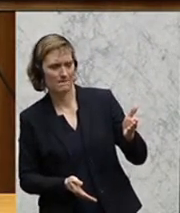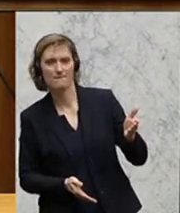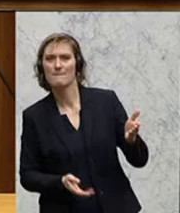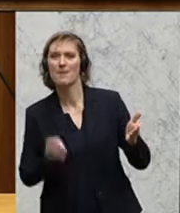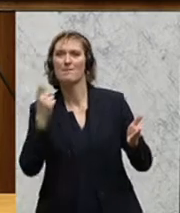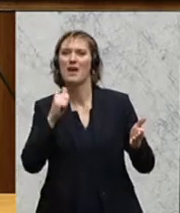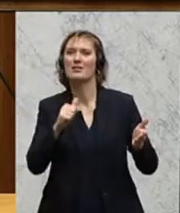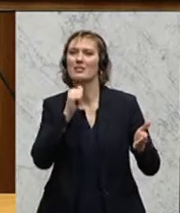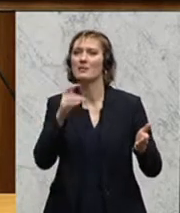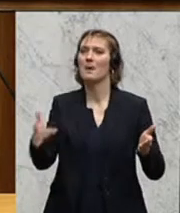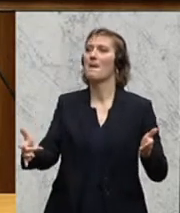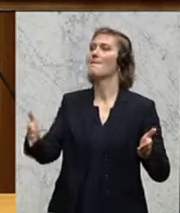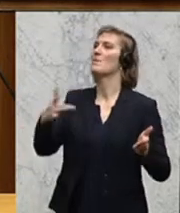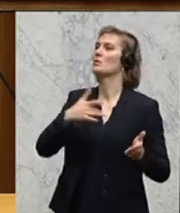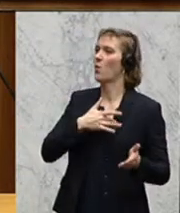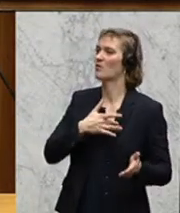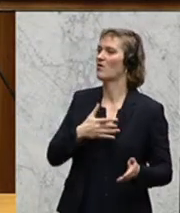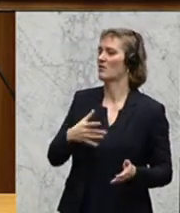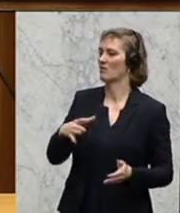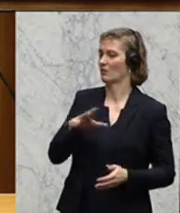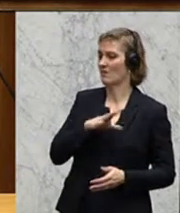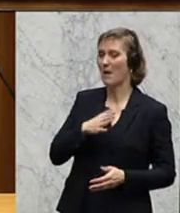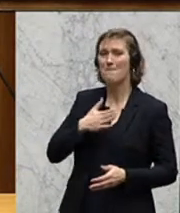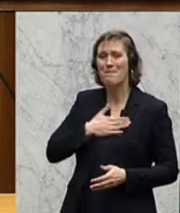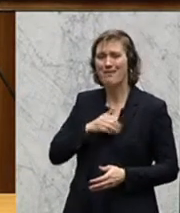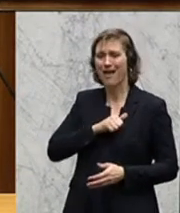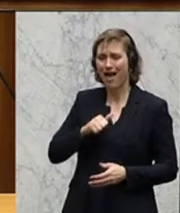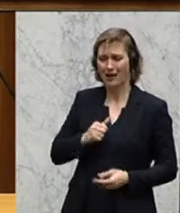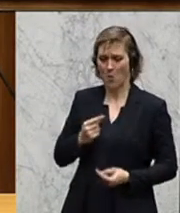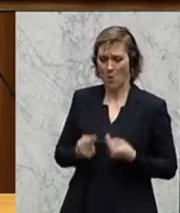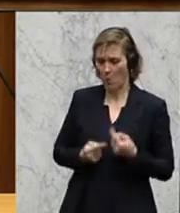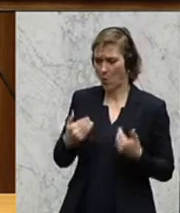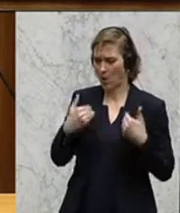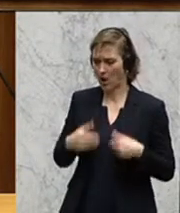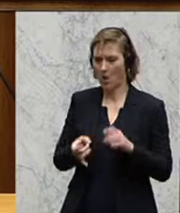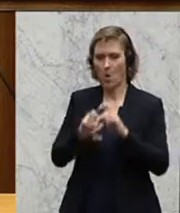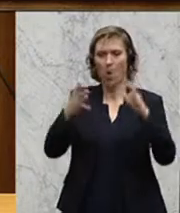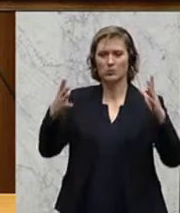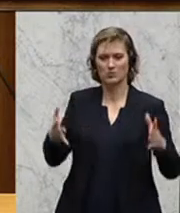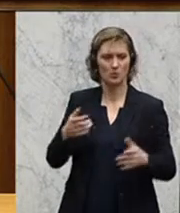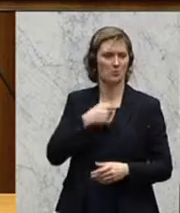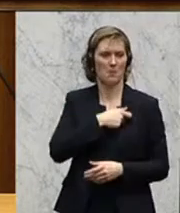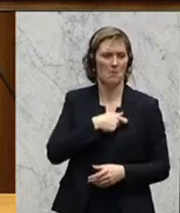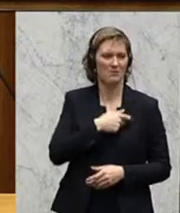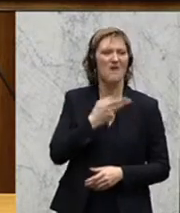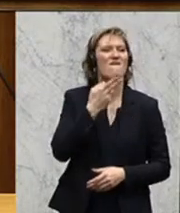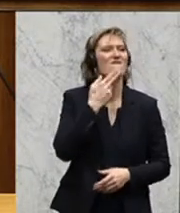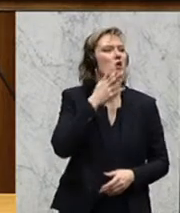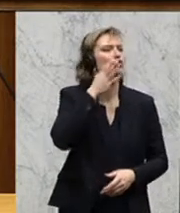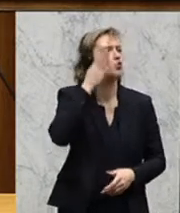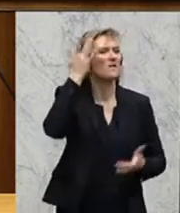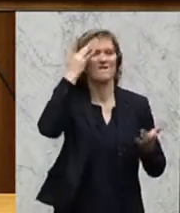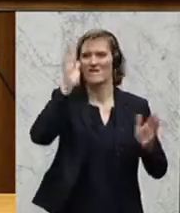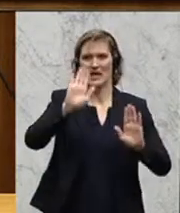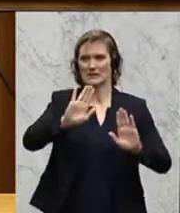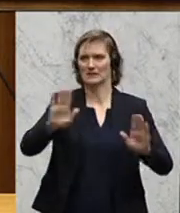Nicht der Gefahr ausgesetzt zu sein in der eigenen Rolle hier, insbesondere als Oppositionspartei, wer auch immer das in Zukunft sein